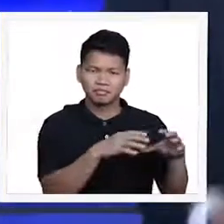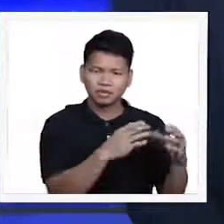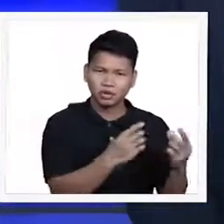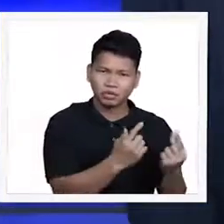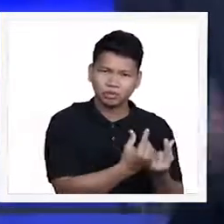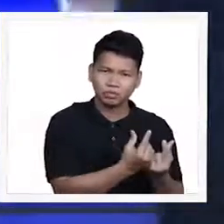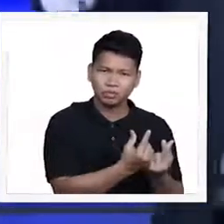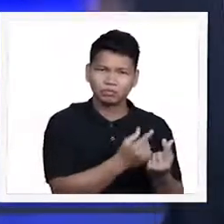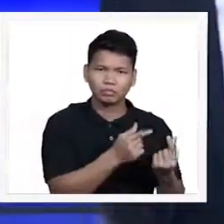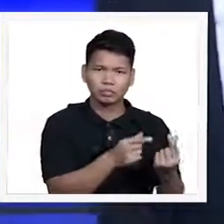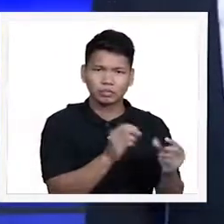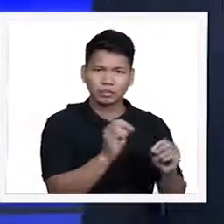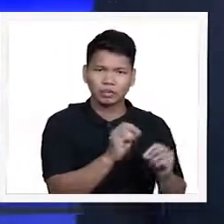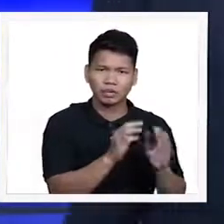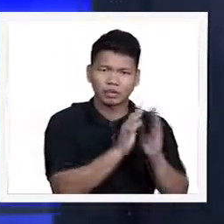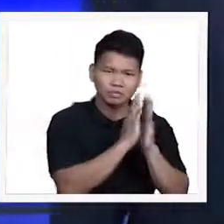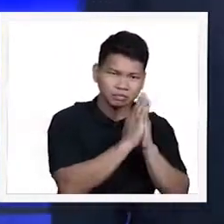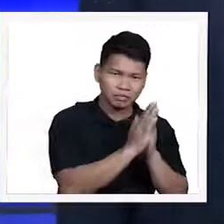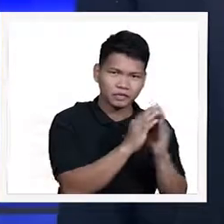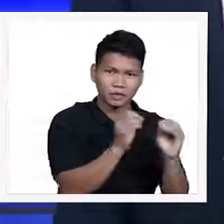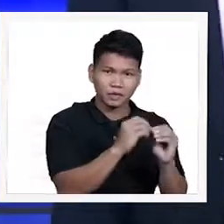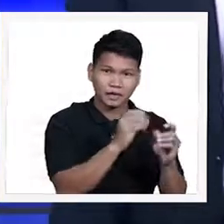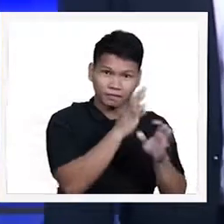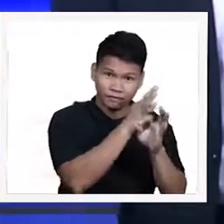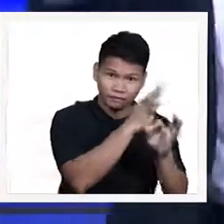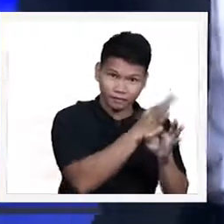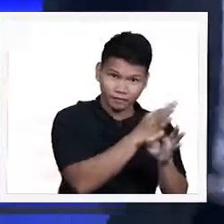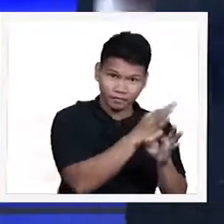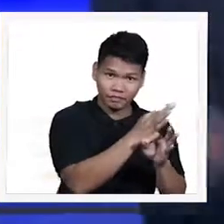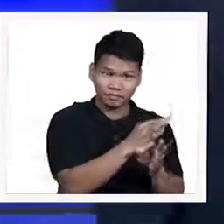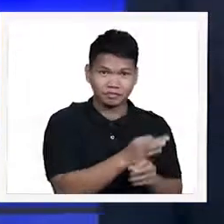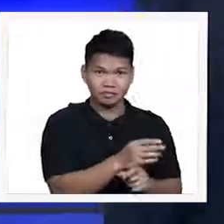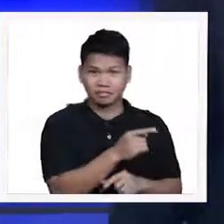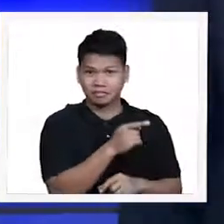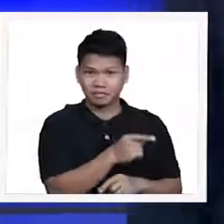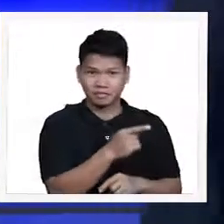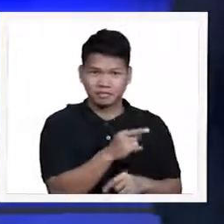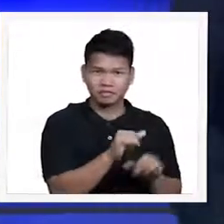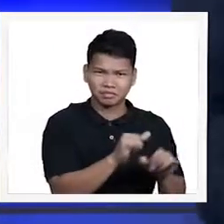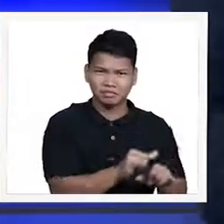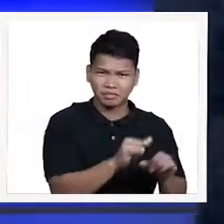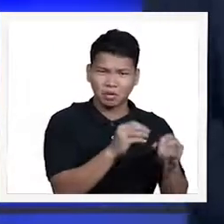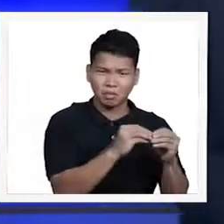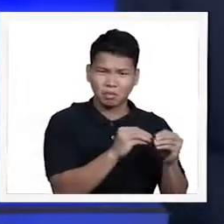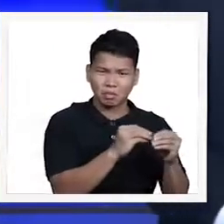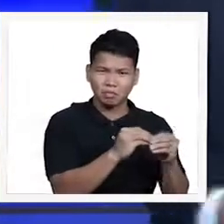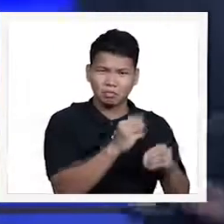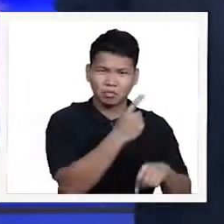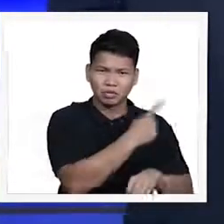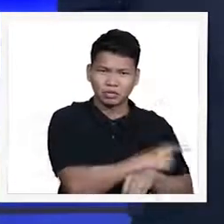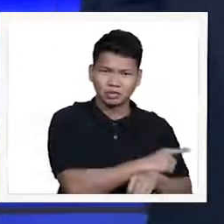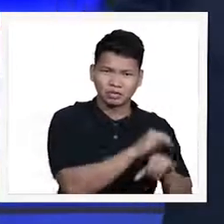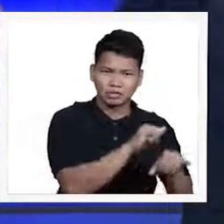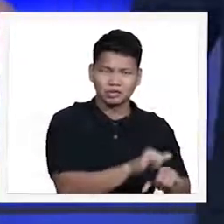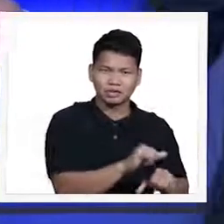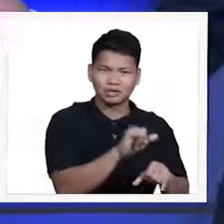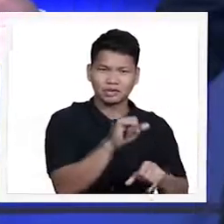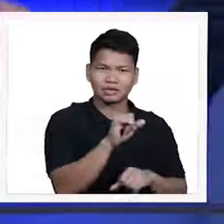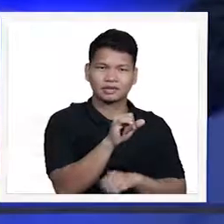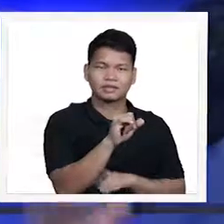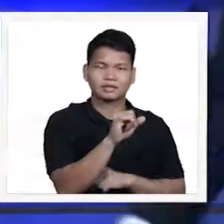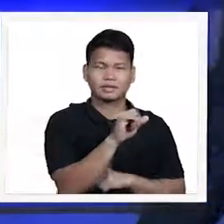pananampalataya, walang pananalig, lalong-lalo na po sa ating Panginoon. How about